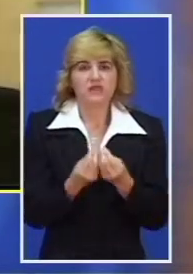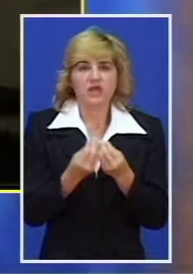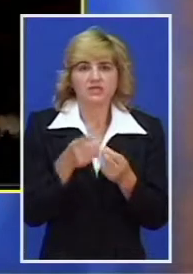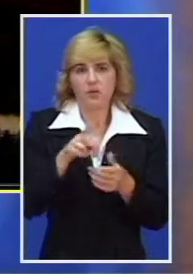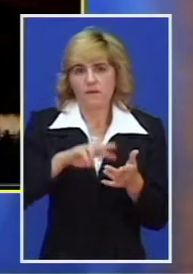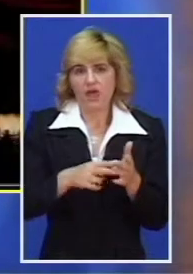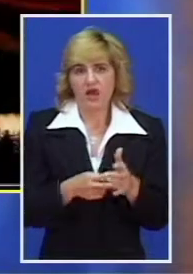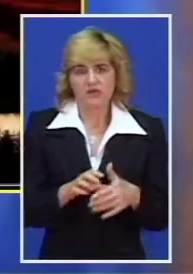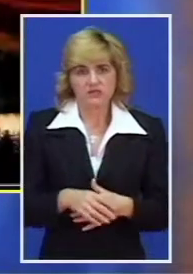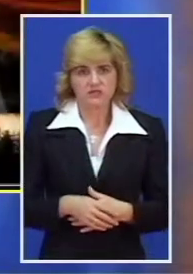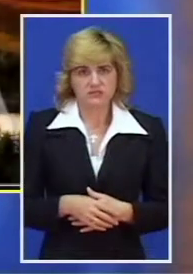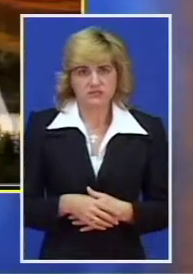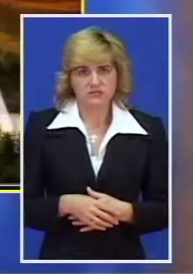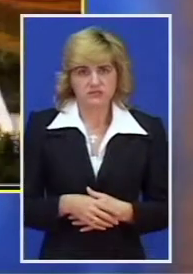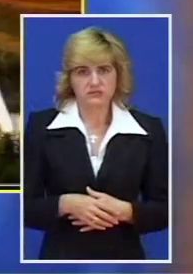planu.